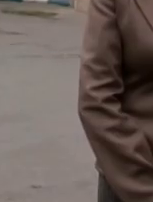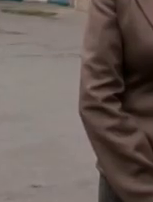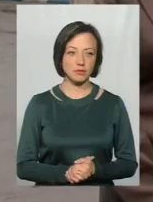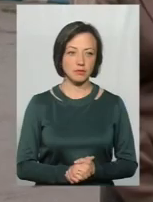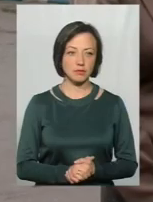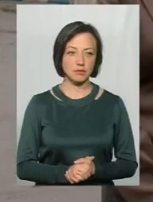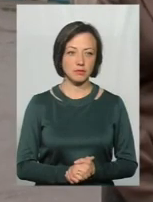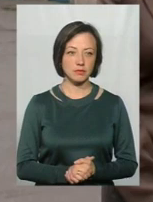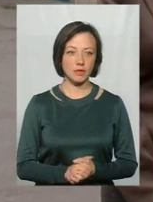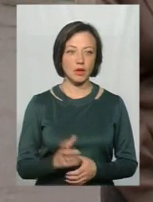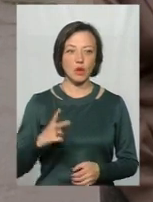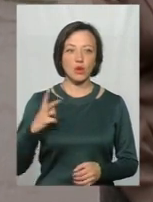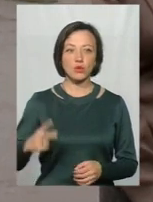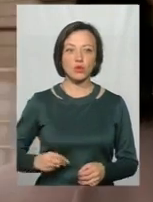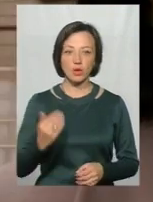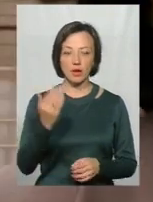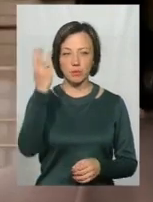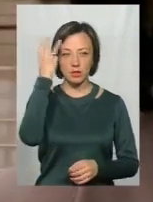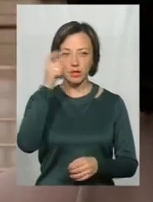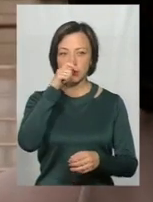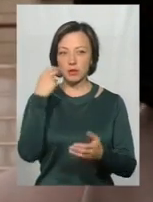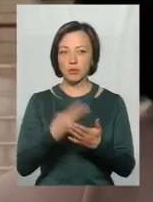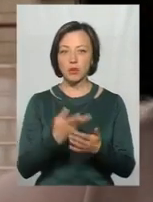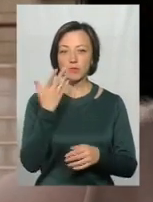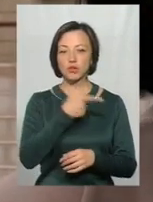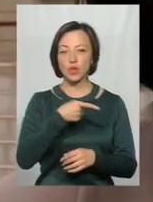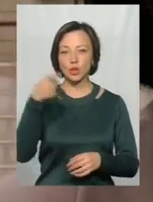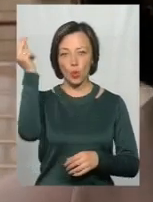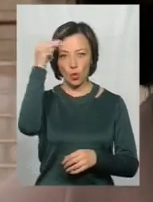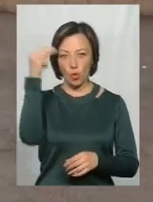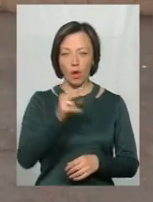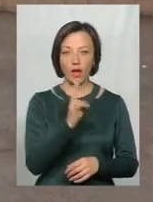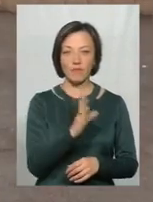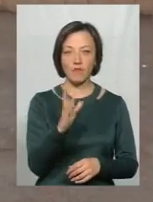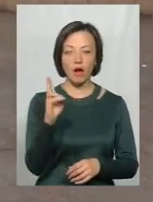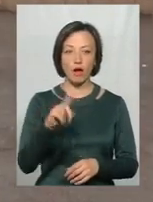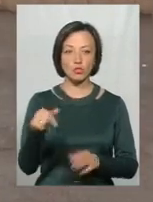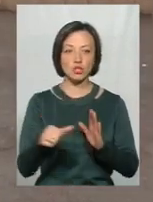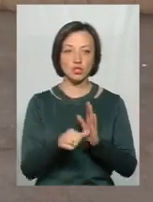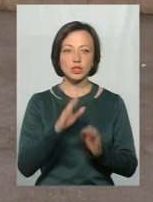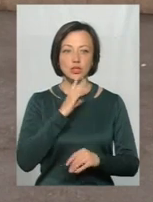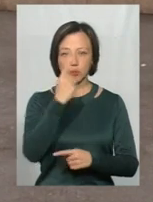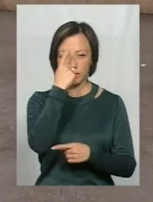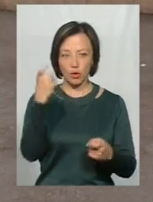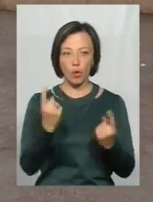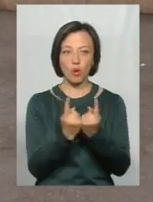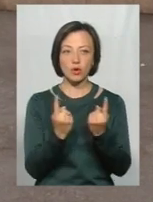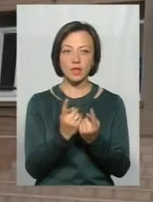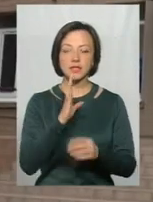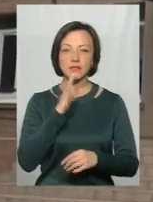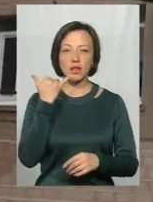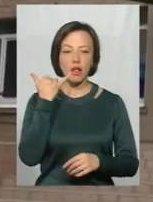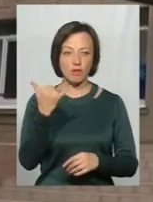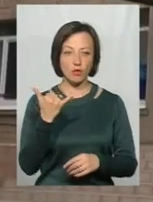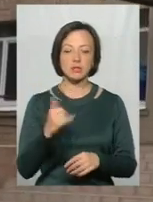Донька хмельничанки Анжели Онищук-Амалія знепритомніла під час уроку у НВК номер 6. Про це жінці одразу повідомили однокласники дівчинки